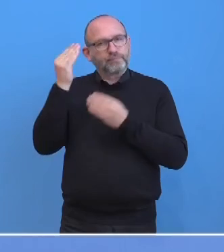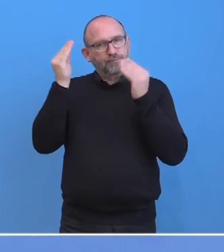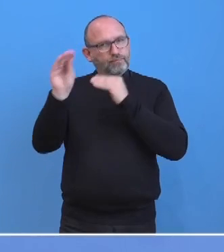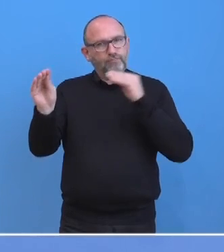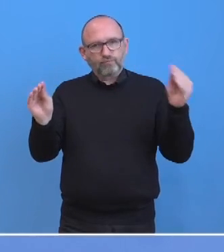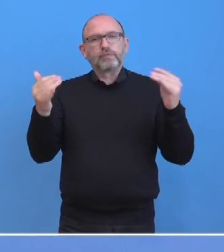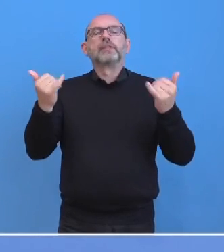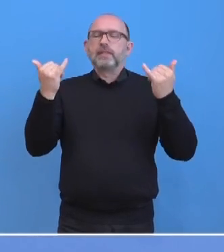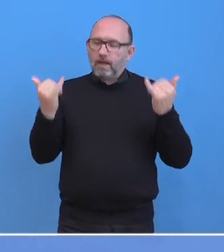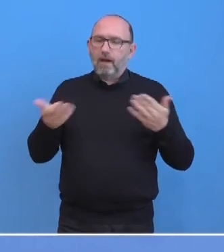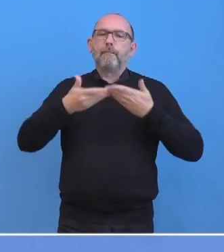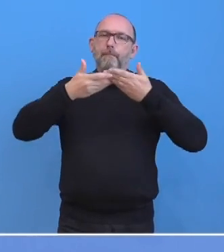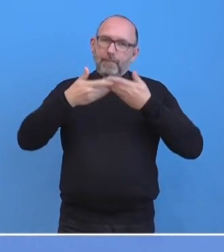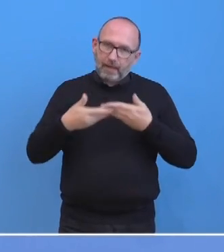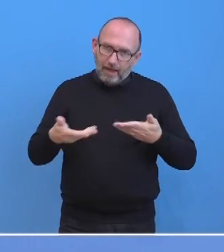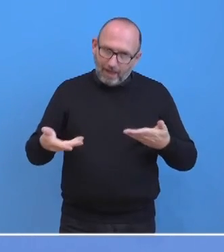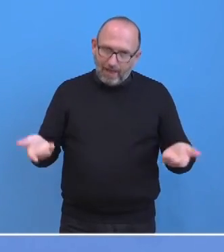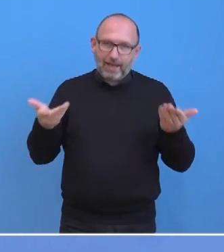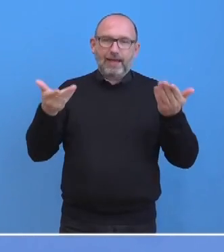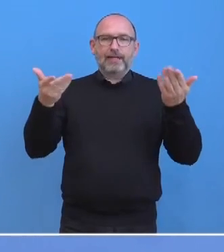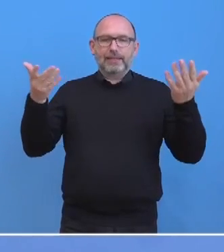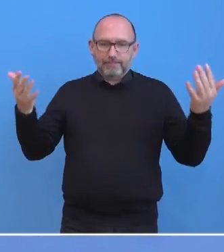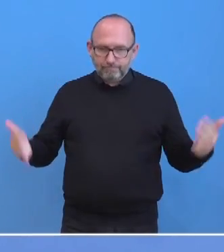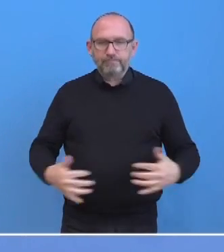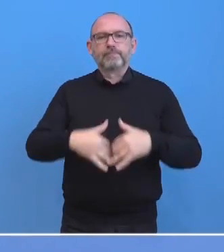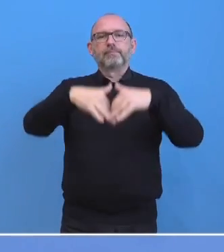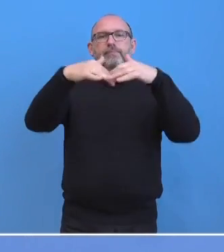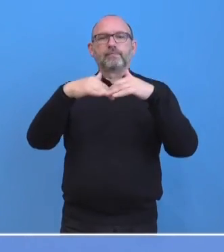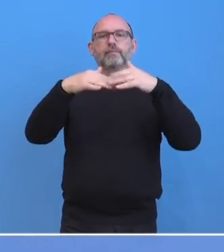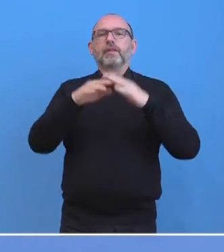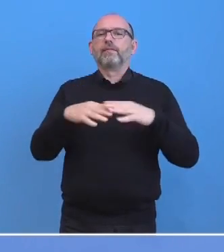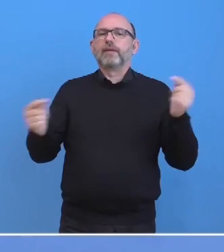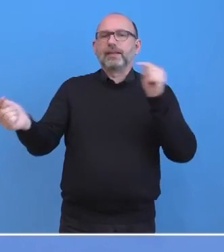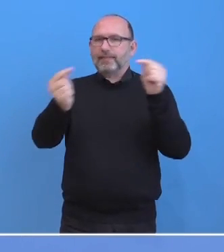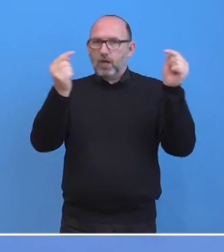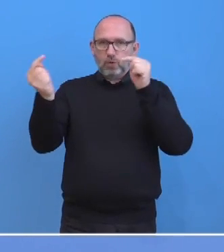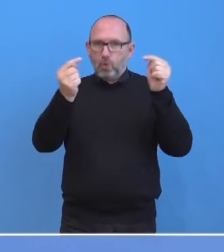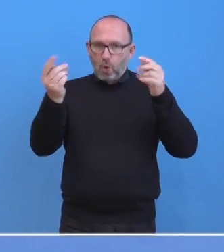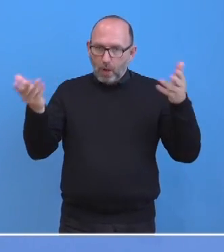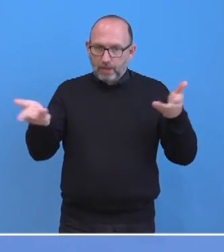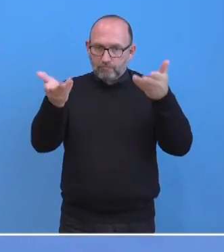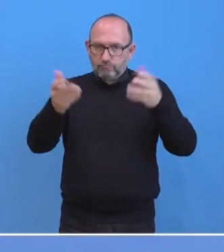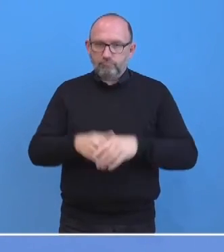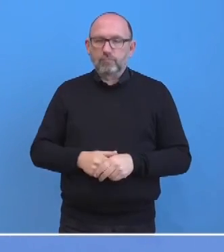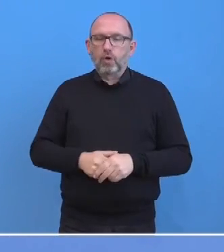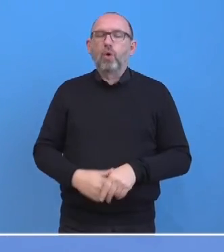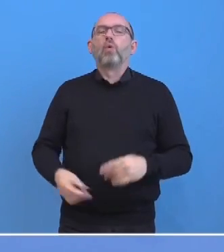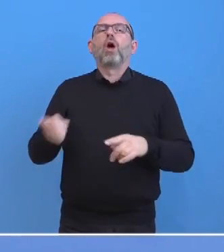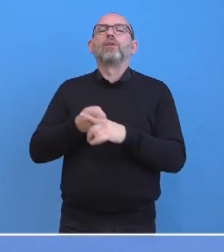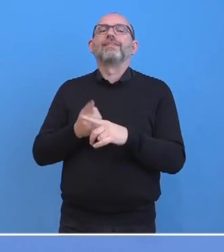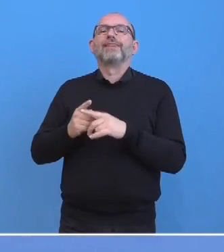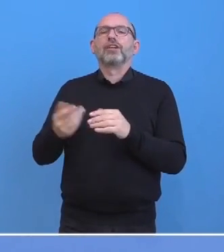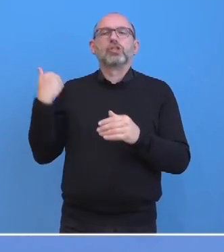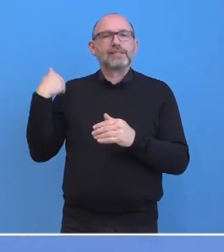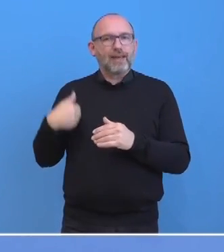es die Bereitschaft gibt zur Wiederaufnahme des bilateralen Dialogkanals. Und das hat die griechische Seite ja gestern auch